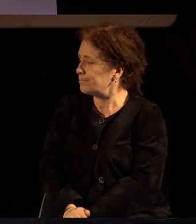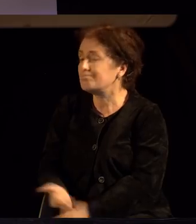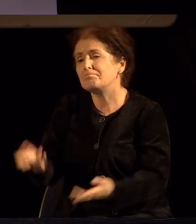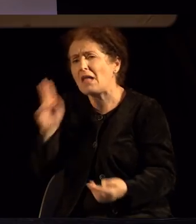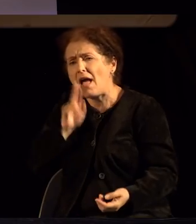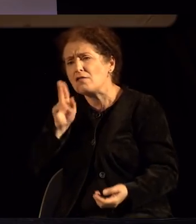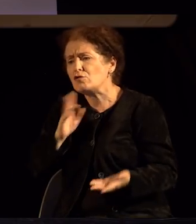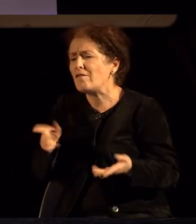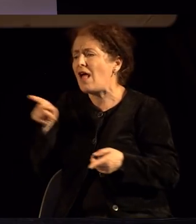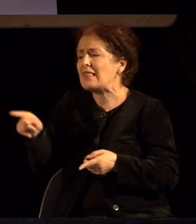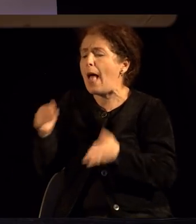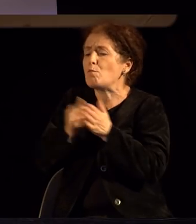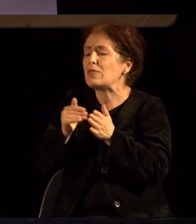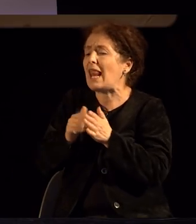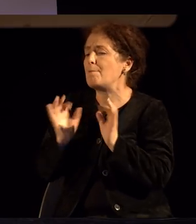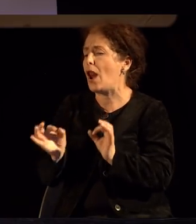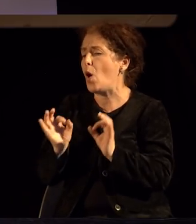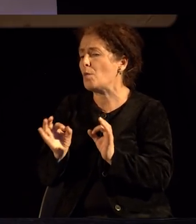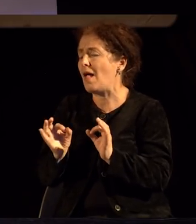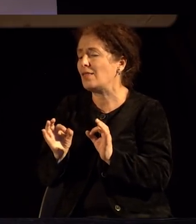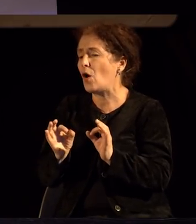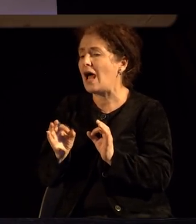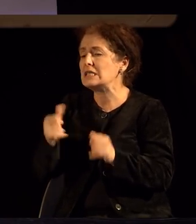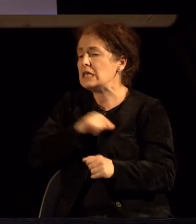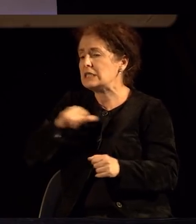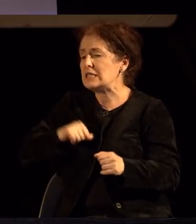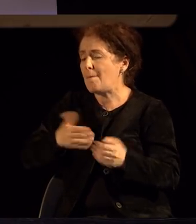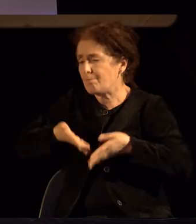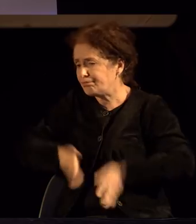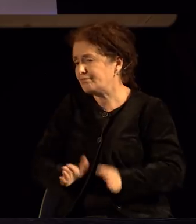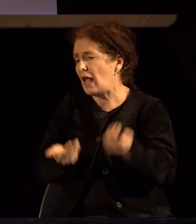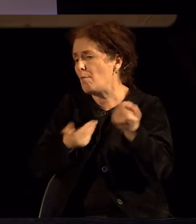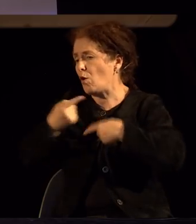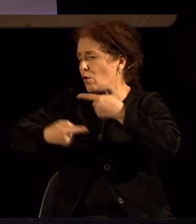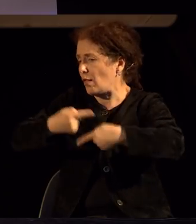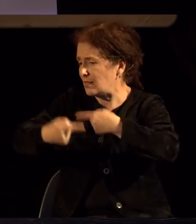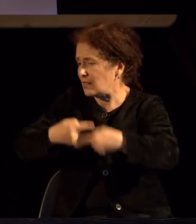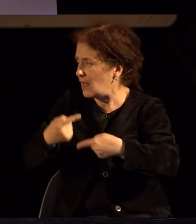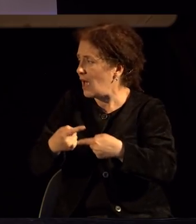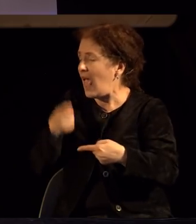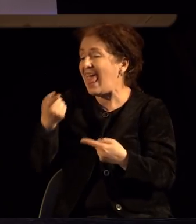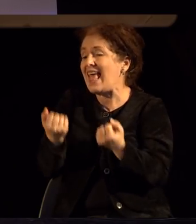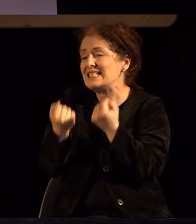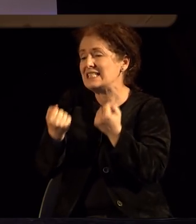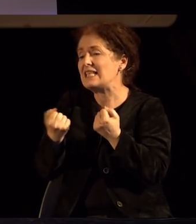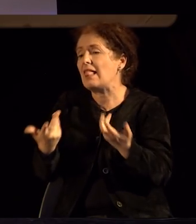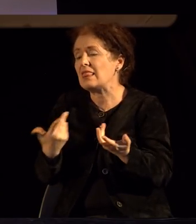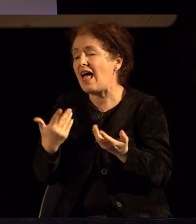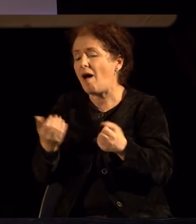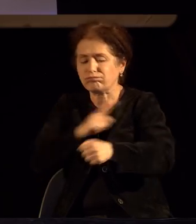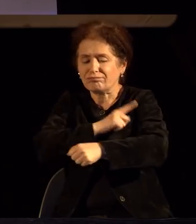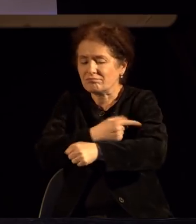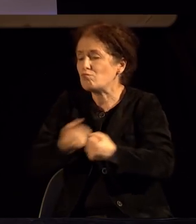Едноставно, таа потреба за самореализација е посилна од